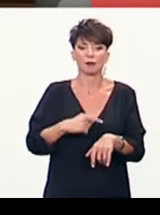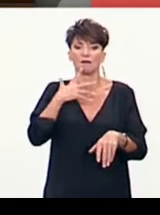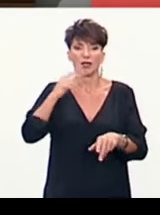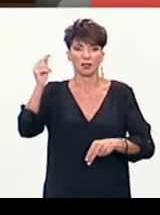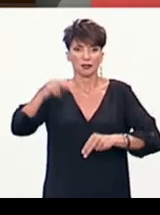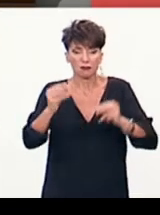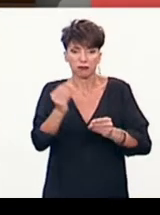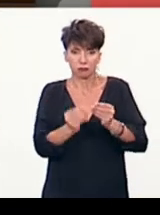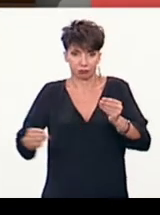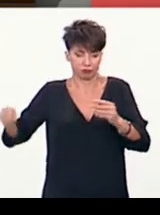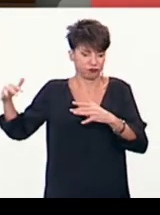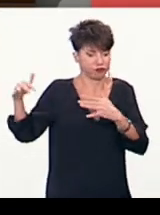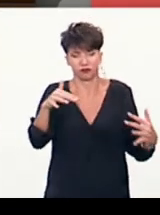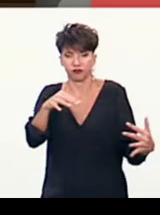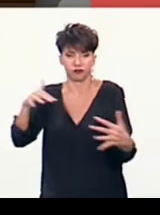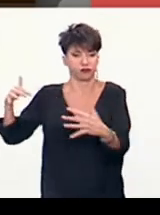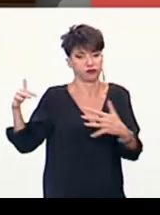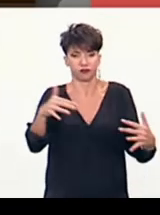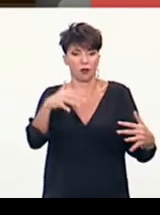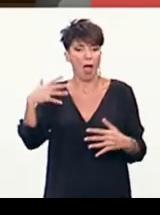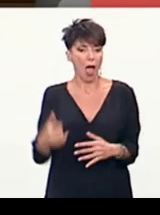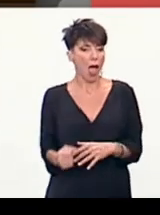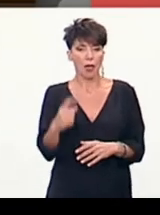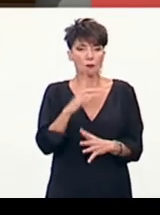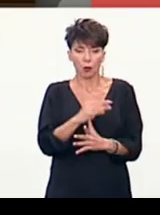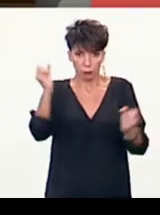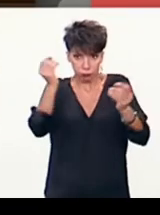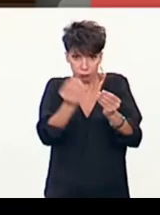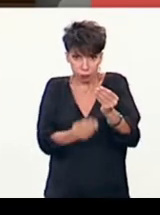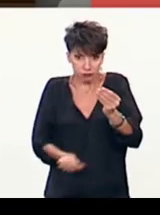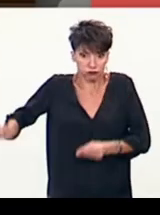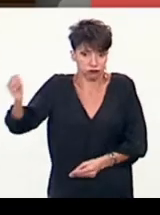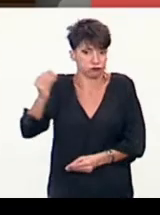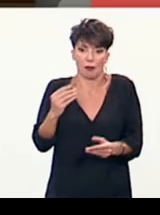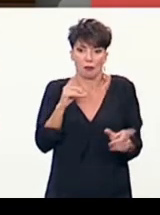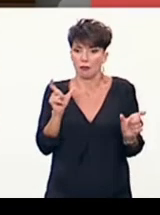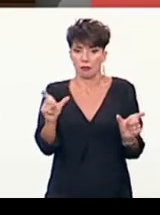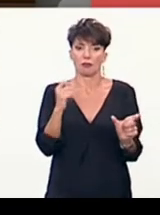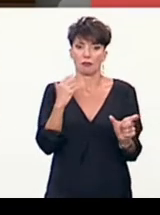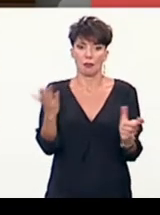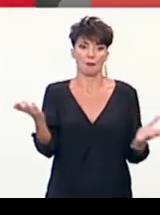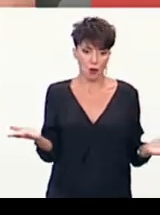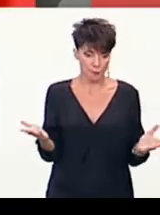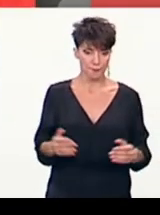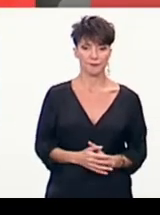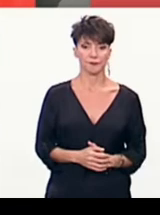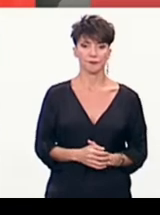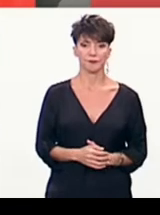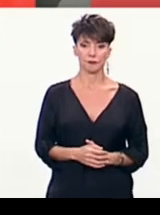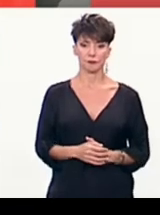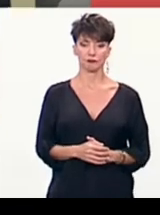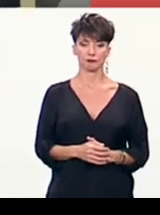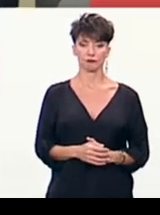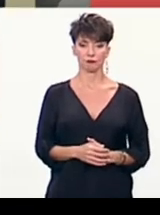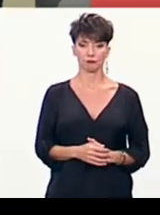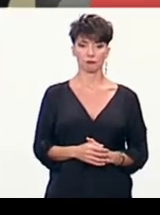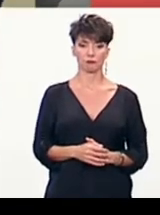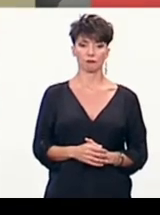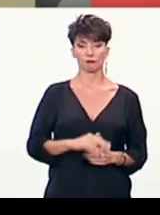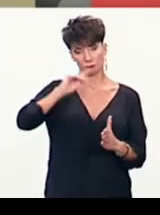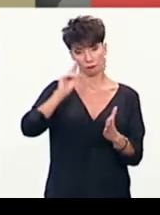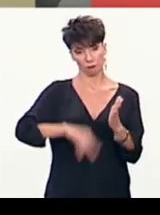τέλος